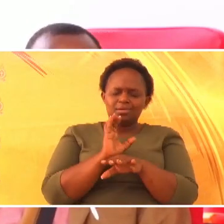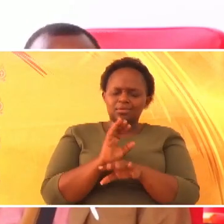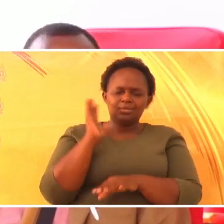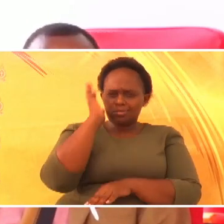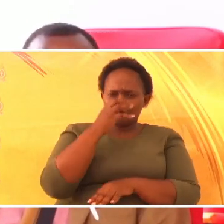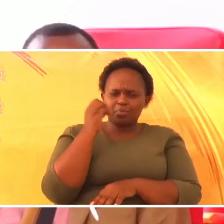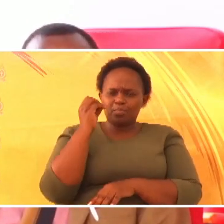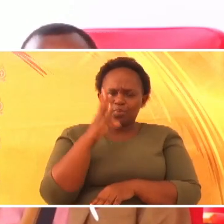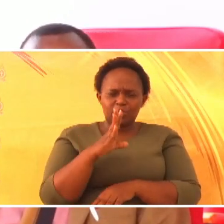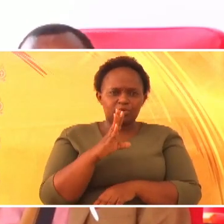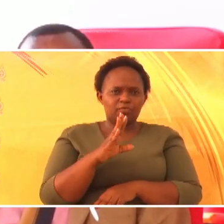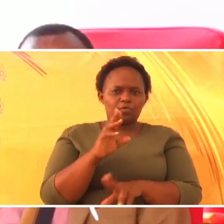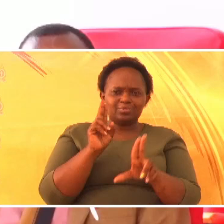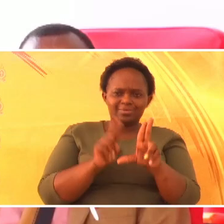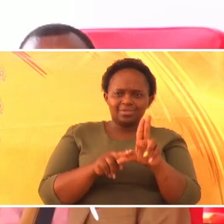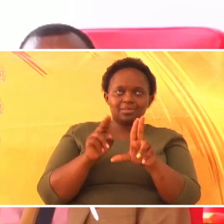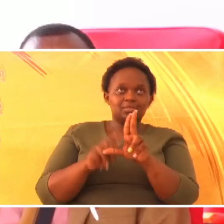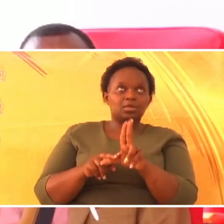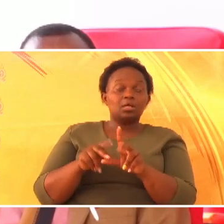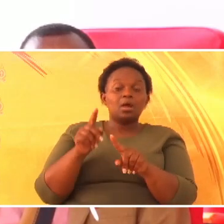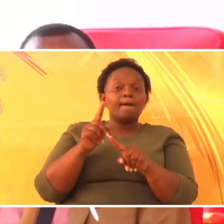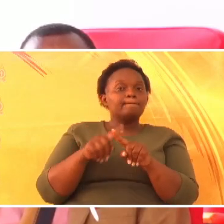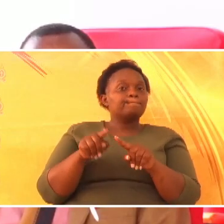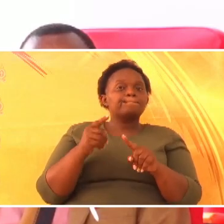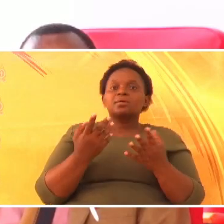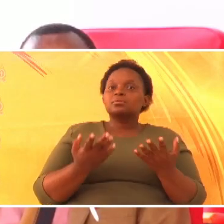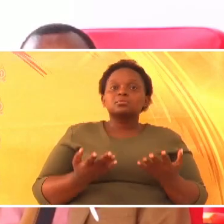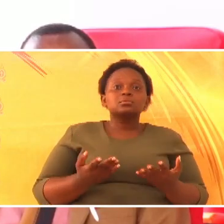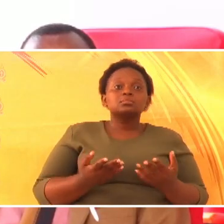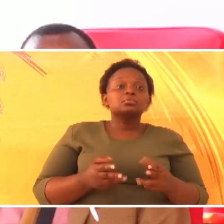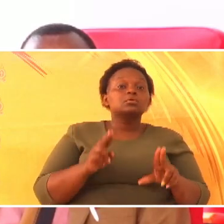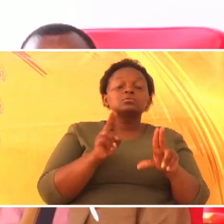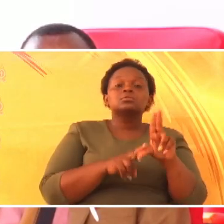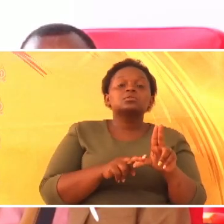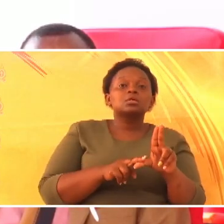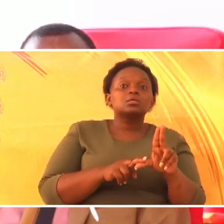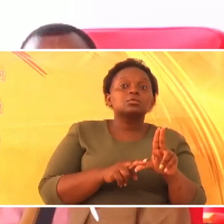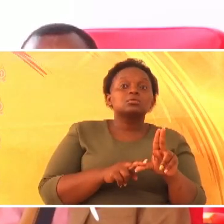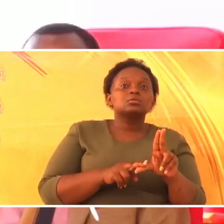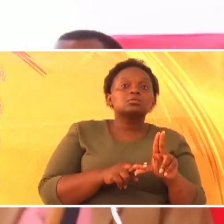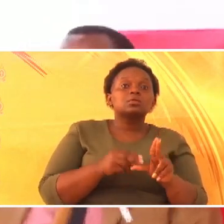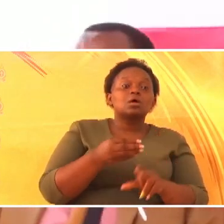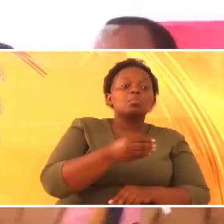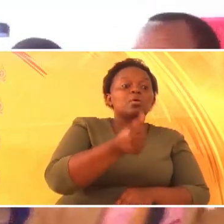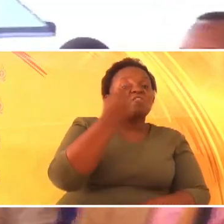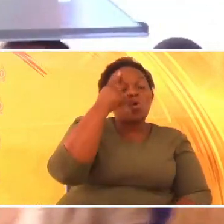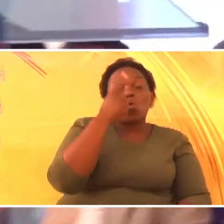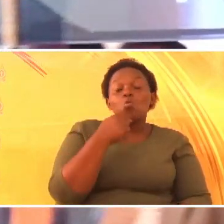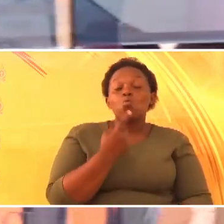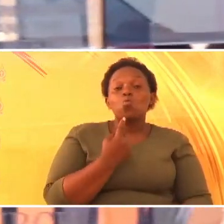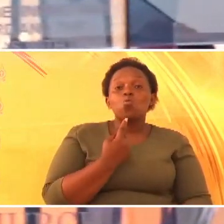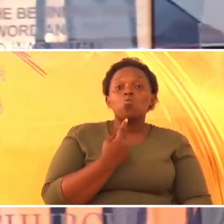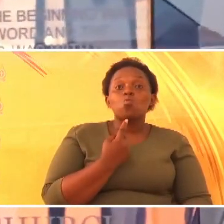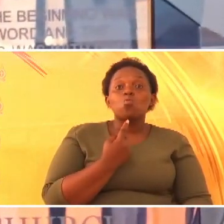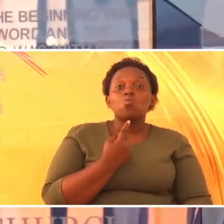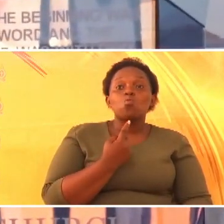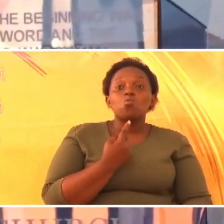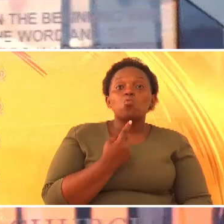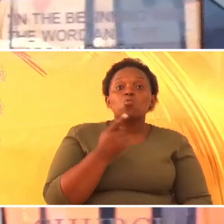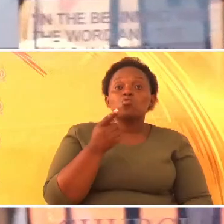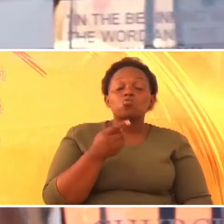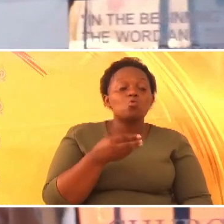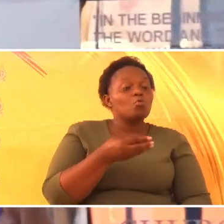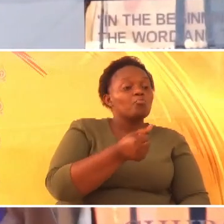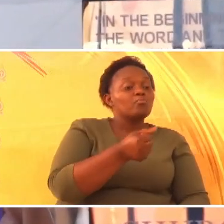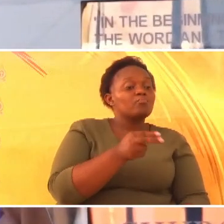sababu ya viti na mabu mengine. Lakini, umenunulia viti, hevi, umenulia nani. No, umuragule ilaita,